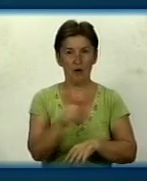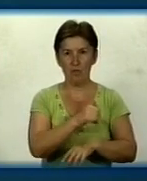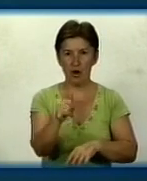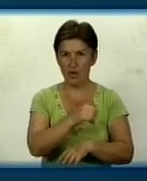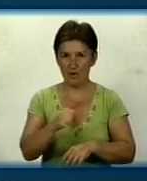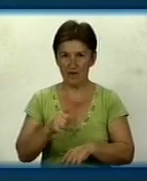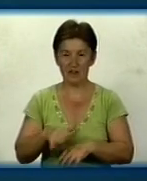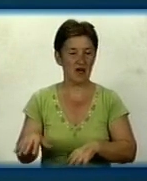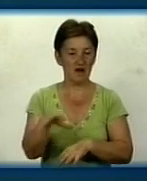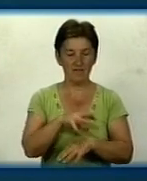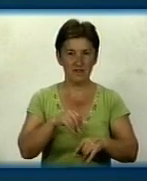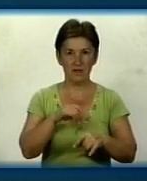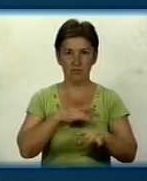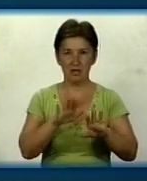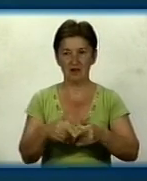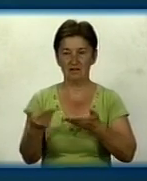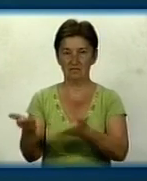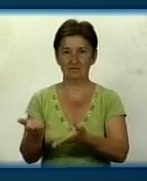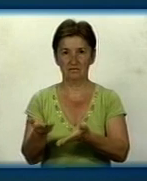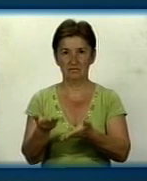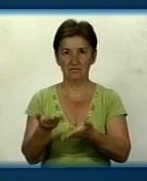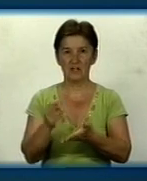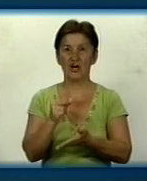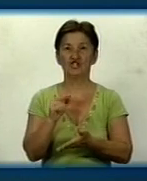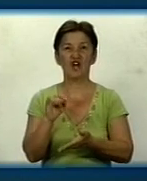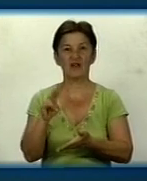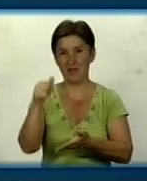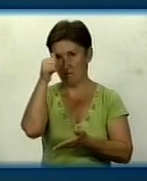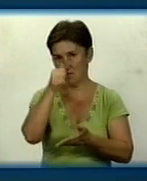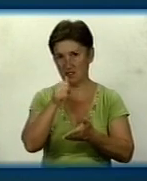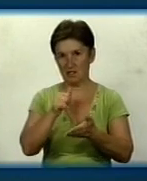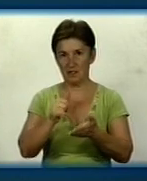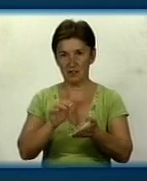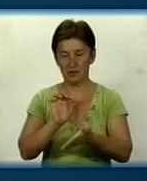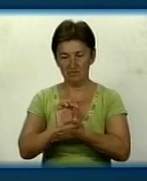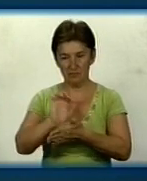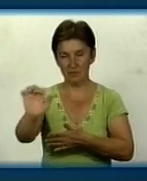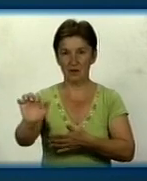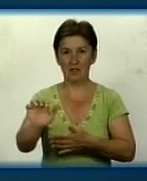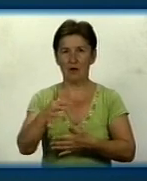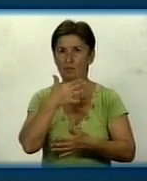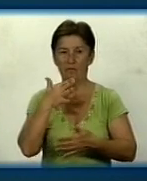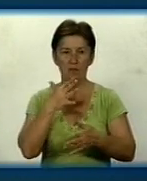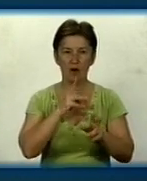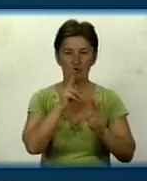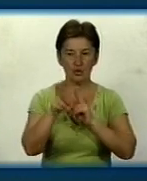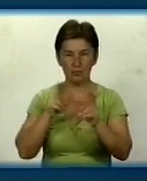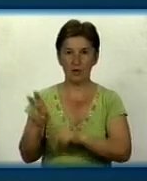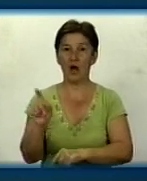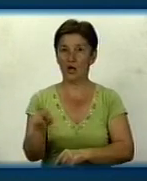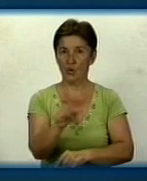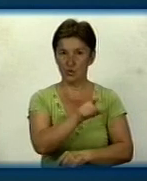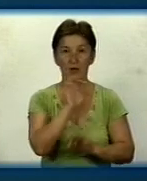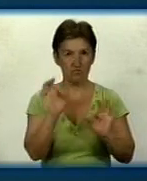Фактично, ці рахунки були виставлені в червні. Було певне число скарг і люди правильно, в принципі,